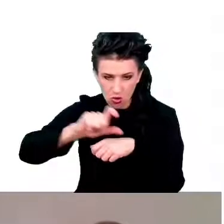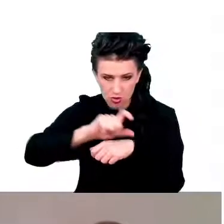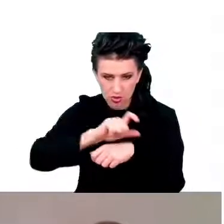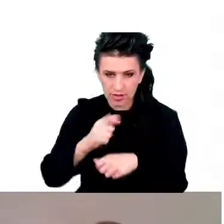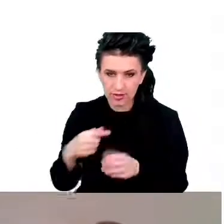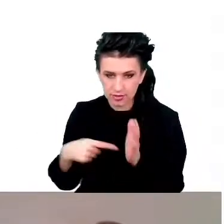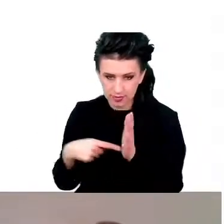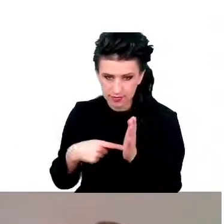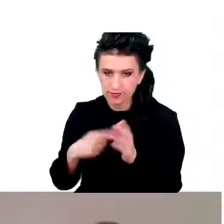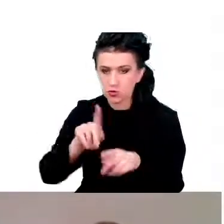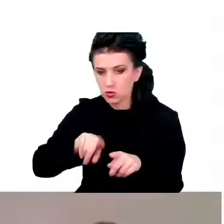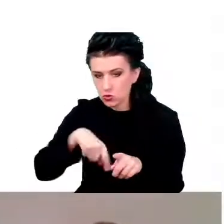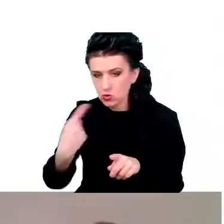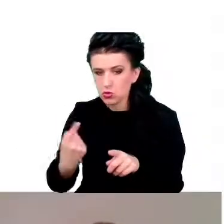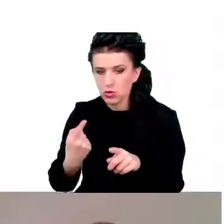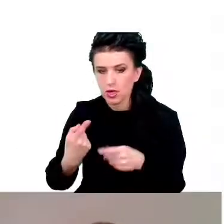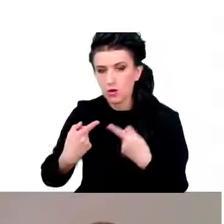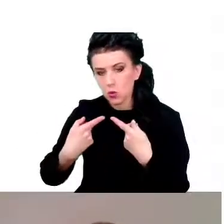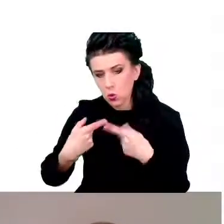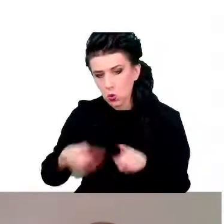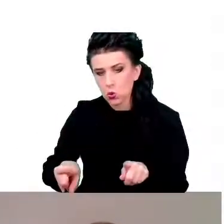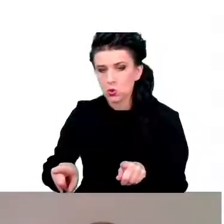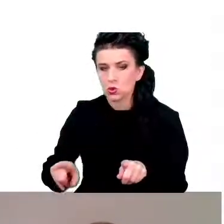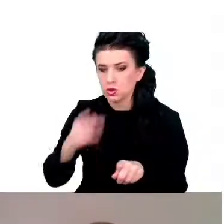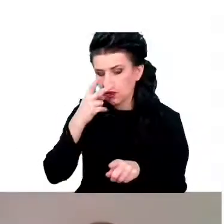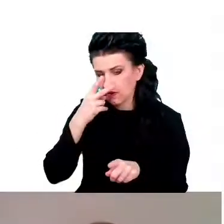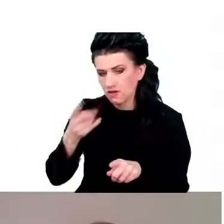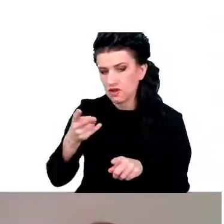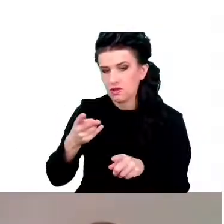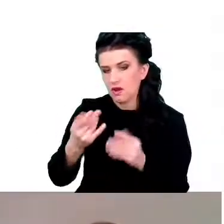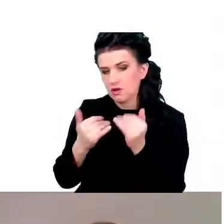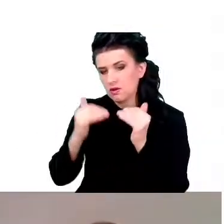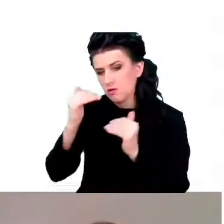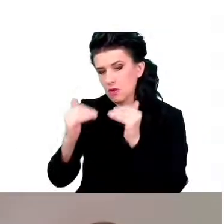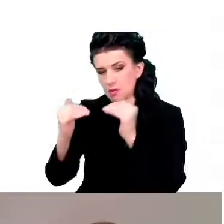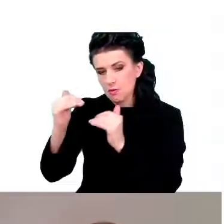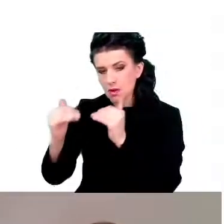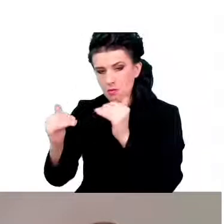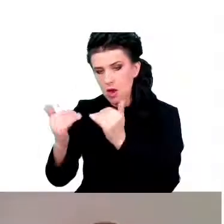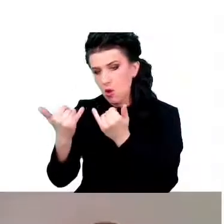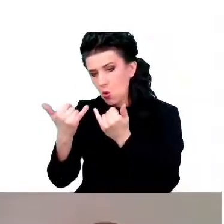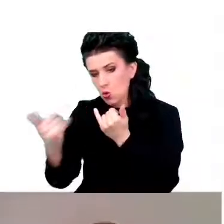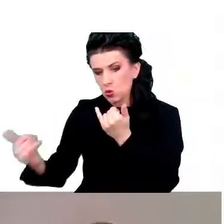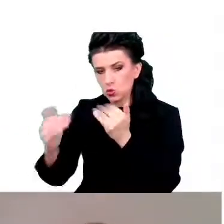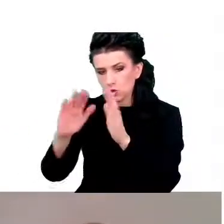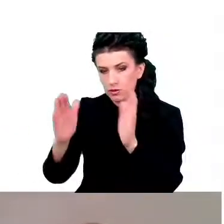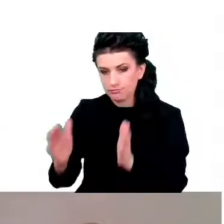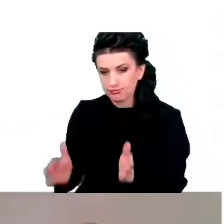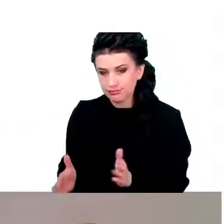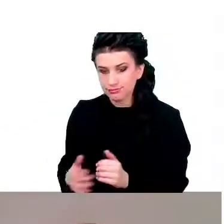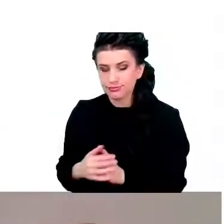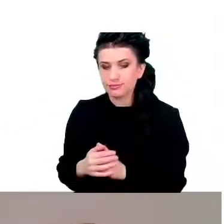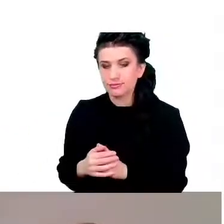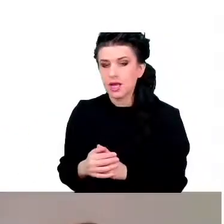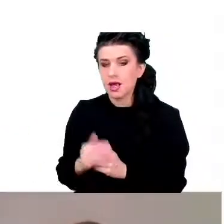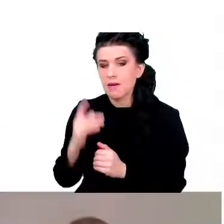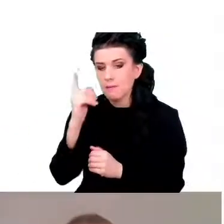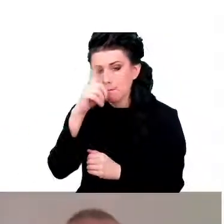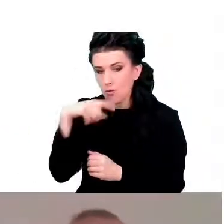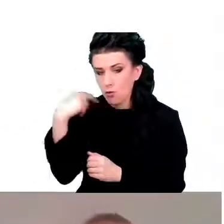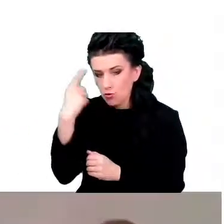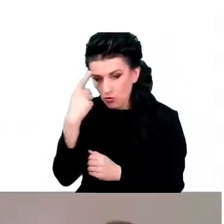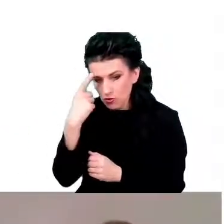długie, niektóre są krótkie, niektóre są takie bardziej z dużą główką, niektóre są z małą główką.